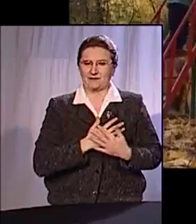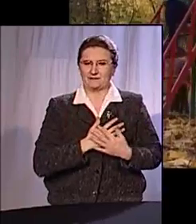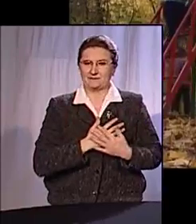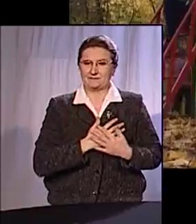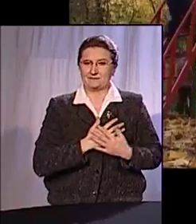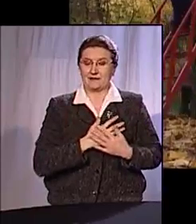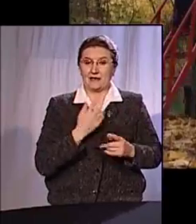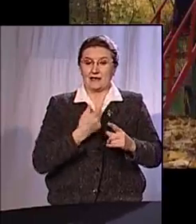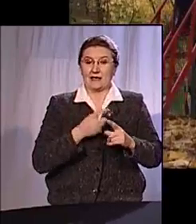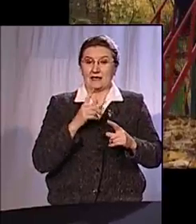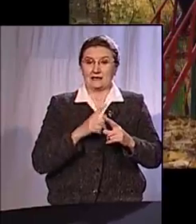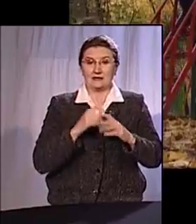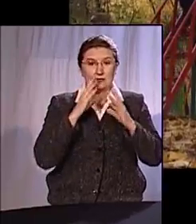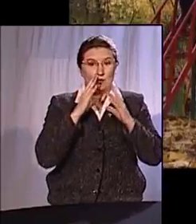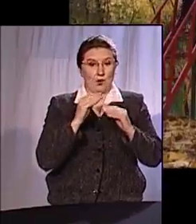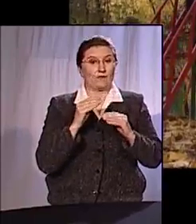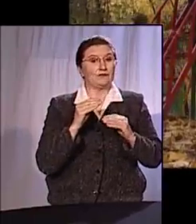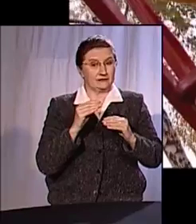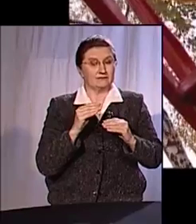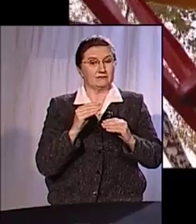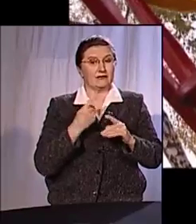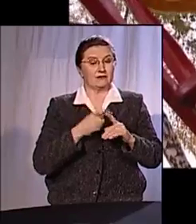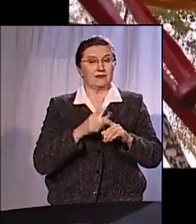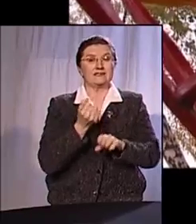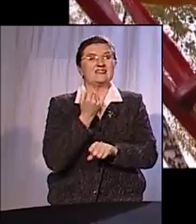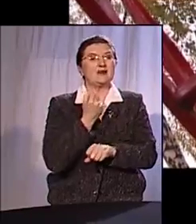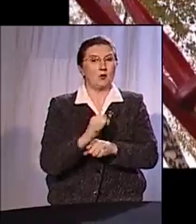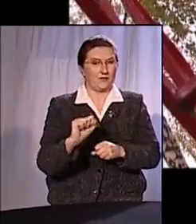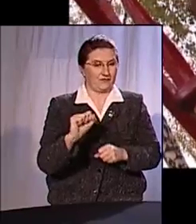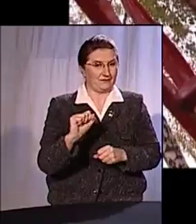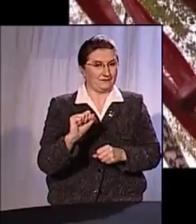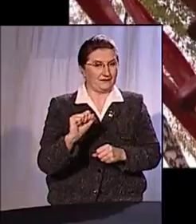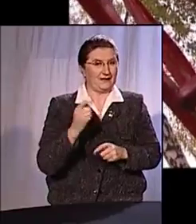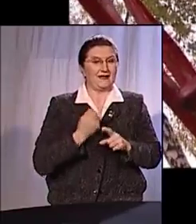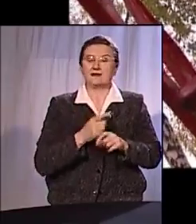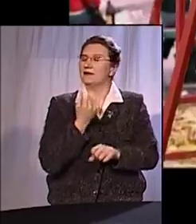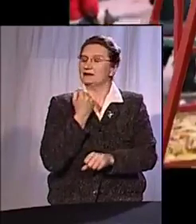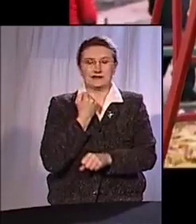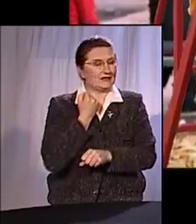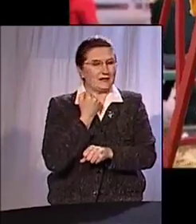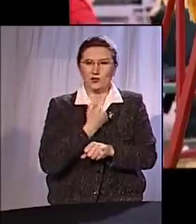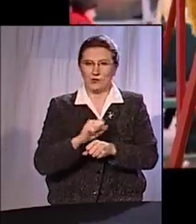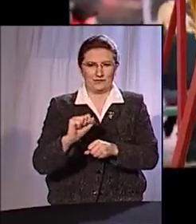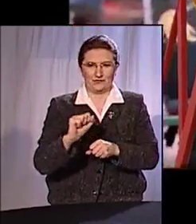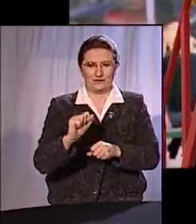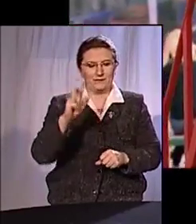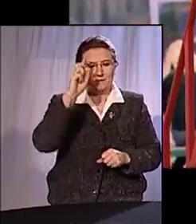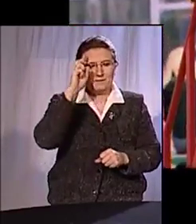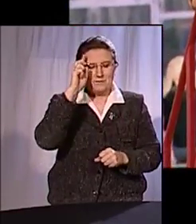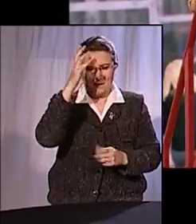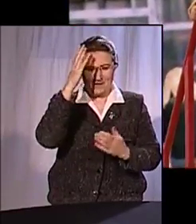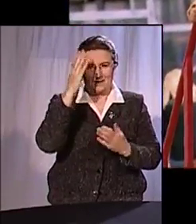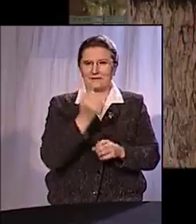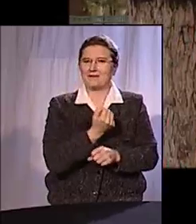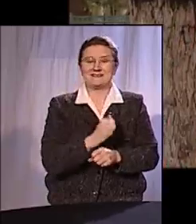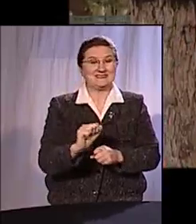с духовной точки зрения, я считаю, что это был триумф. Это был триумф Бога-победителя.